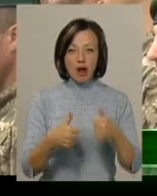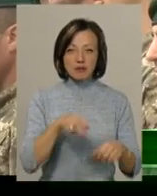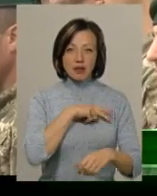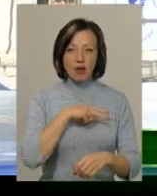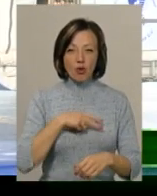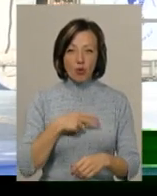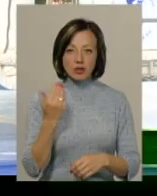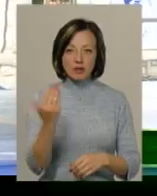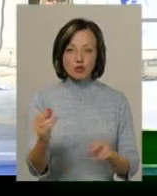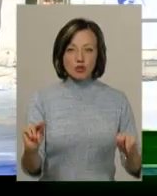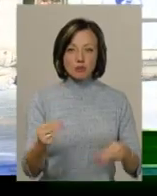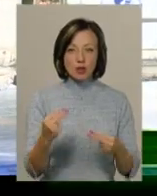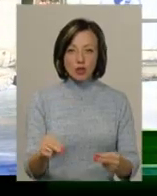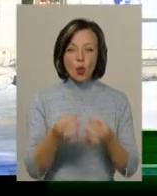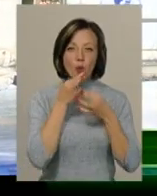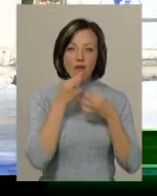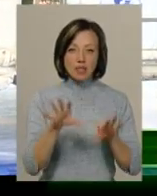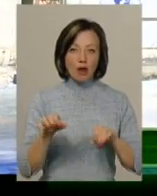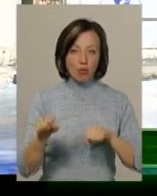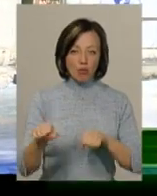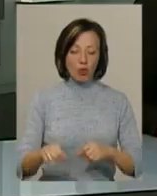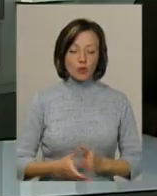нагороди відомчого чемпіонату з універсального бою.